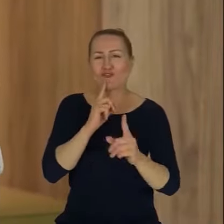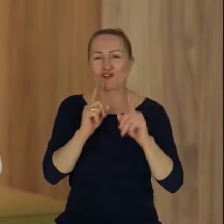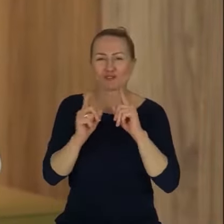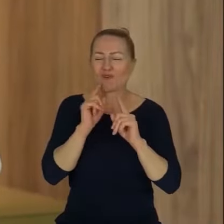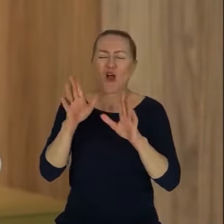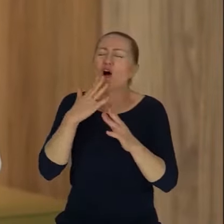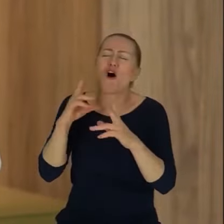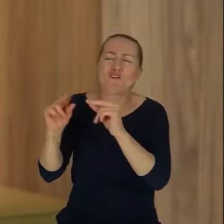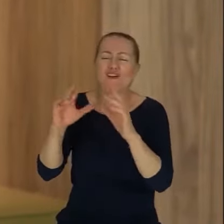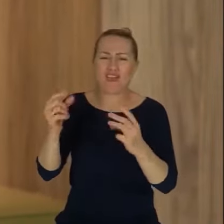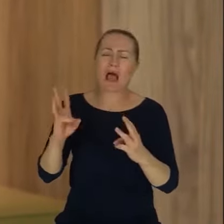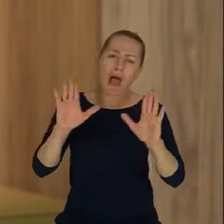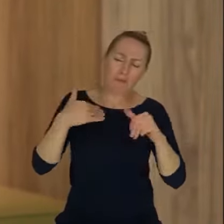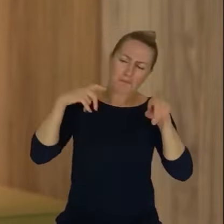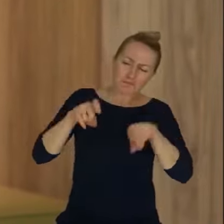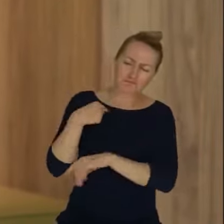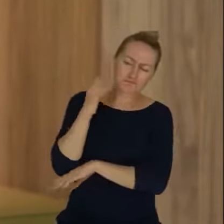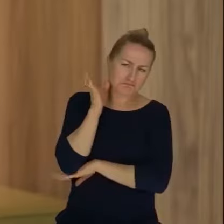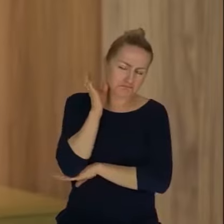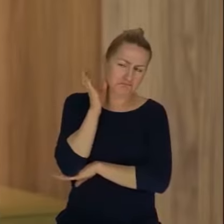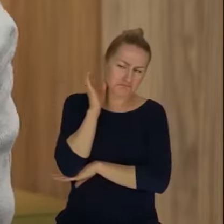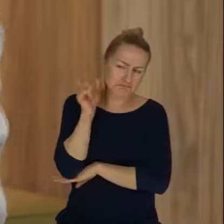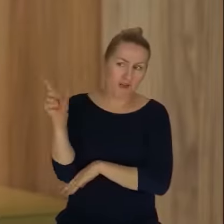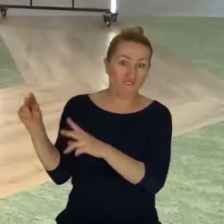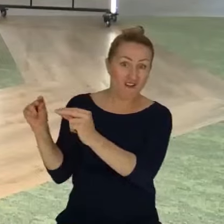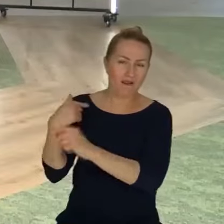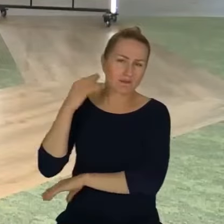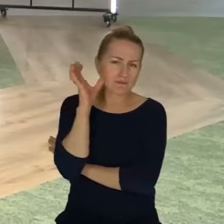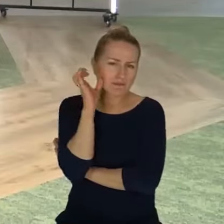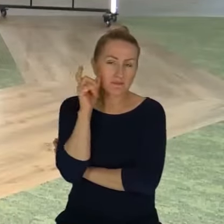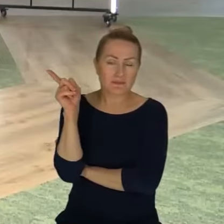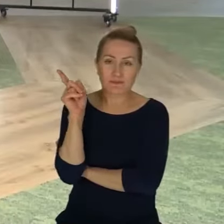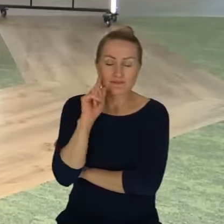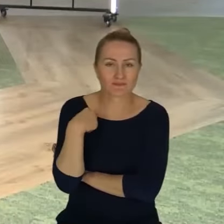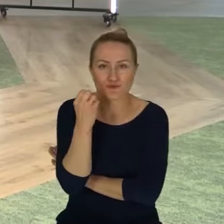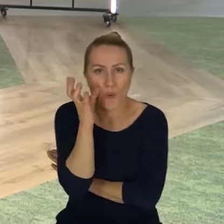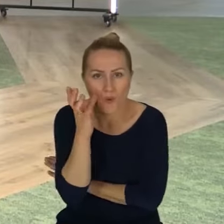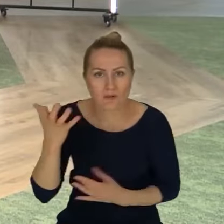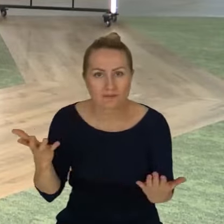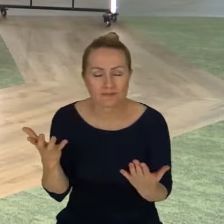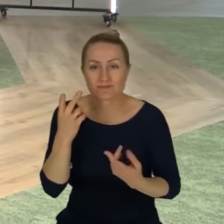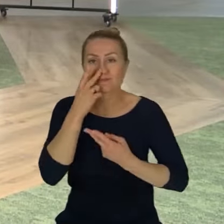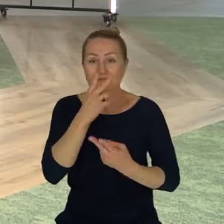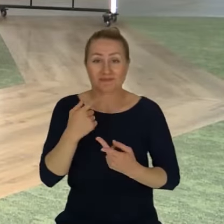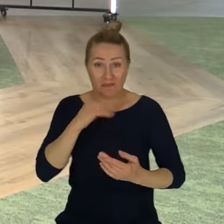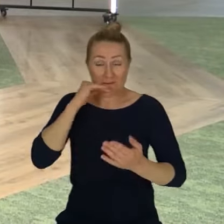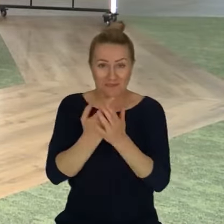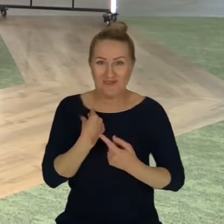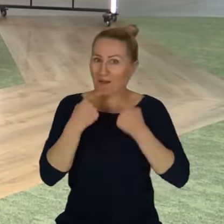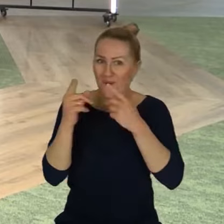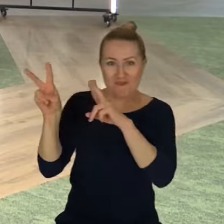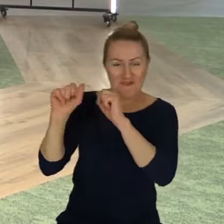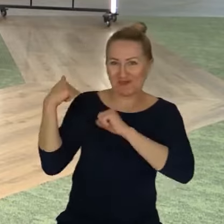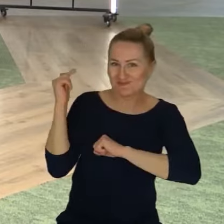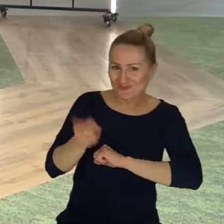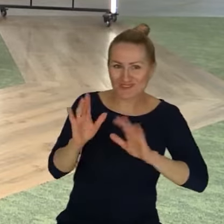w każdym razie. I w pewnym momencie po prostu doznaję szoku, ponieważ muszę użyć słów. Ale naprawdę